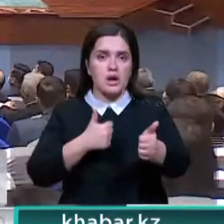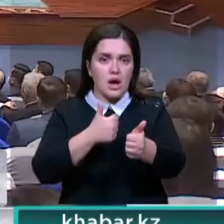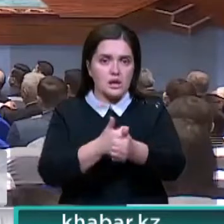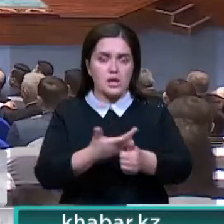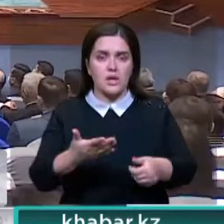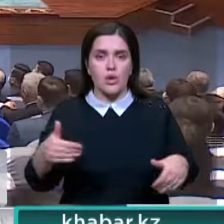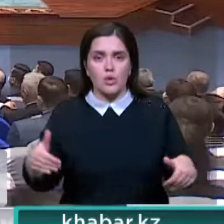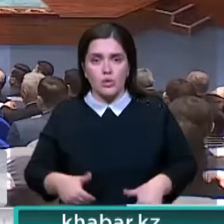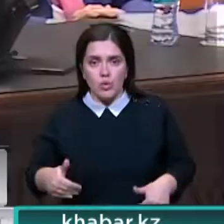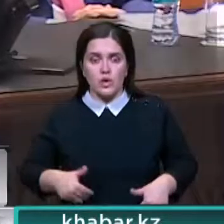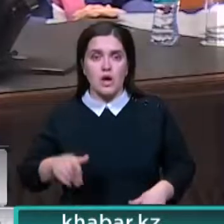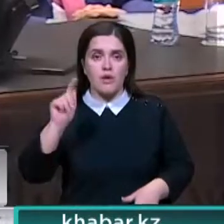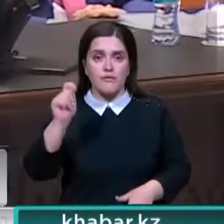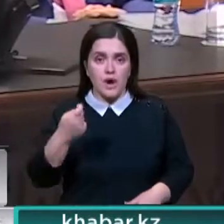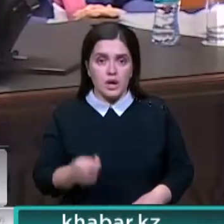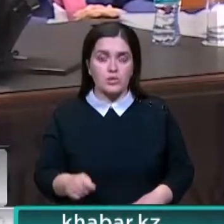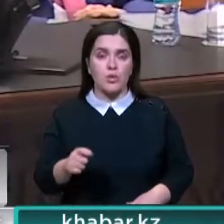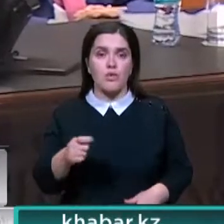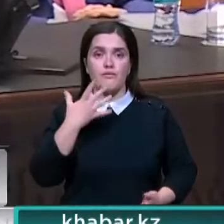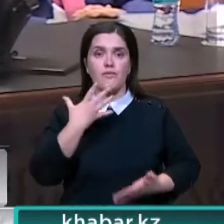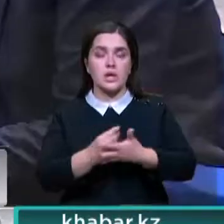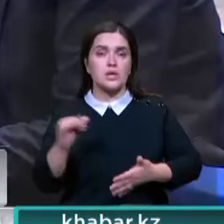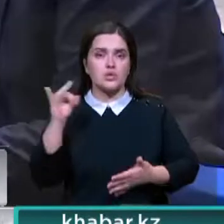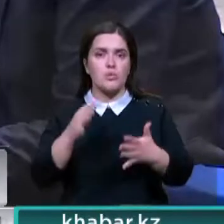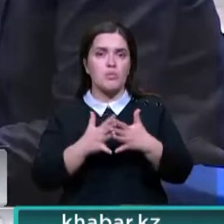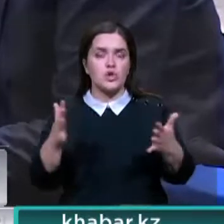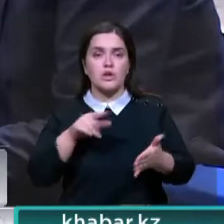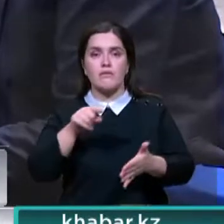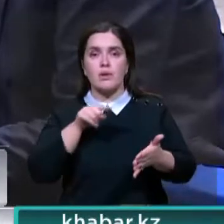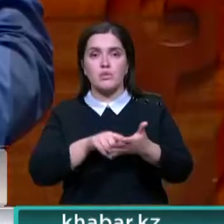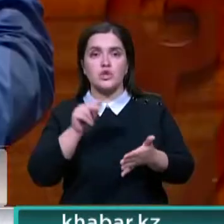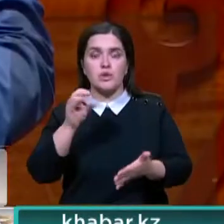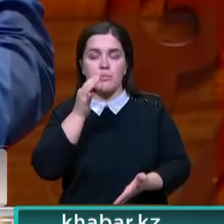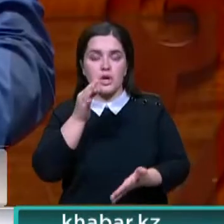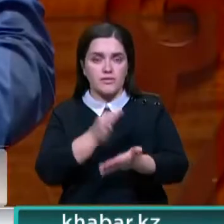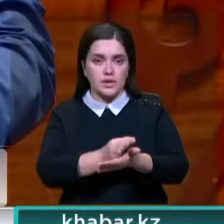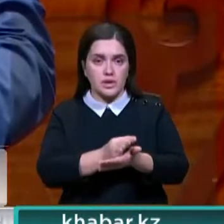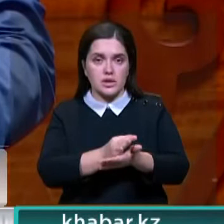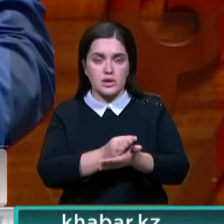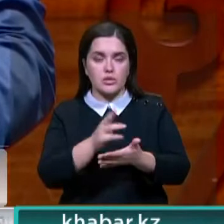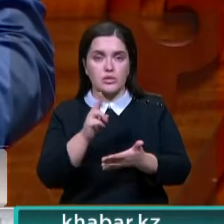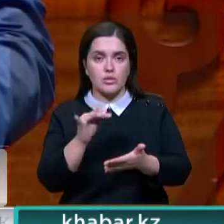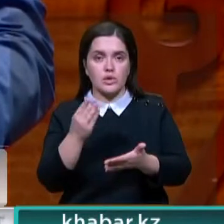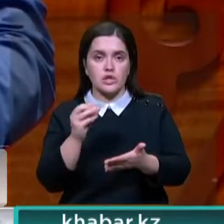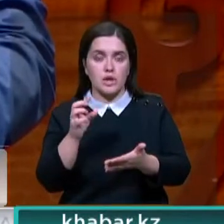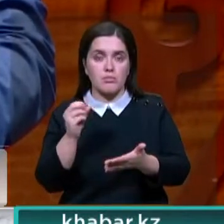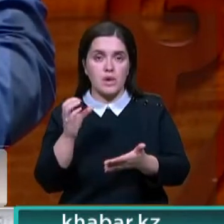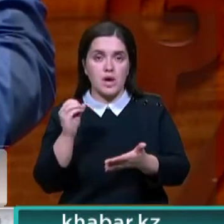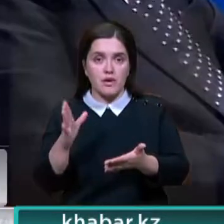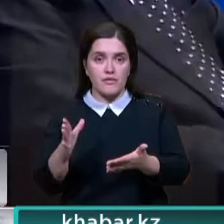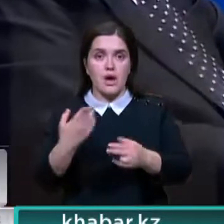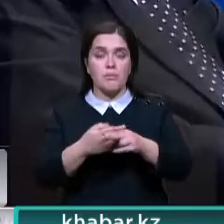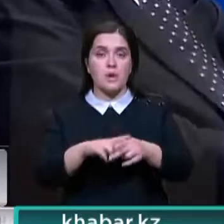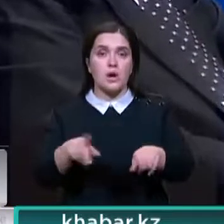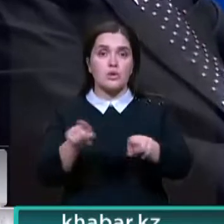голод и войну. И в отечественной истории пока больше вопросов, чем ответов, отметил сегодня государственный секретарь Крымбек Кушербаев. Он, как и